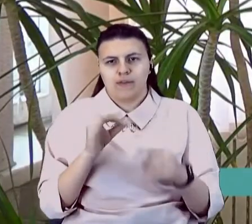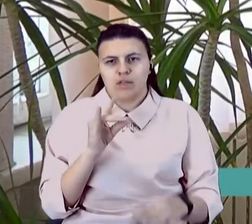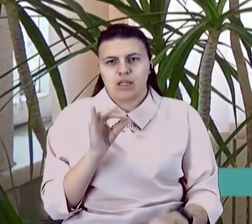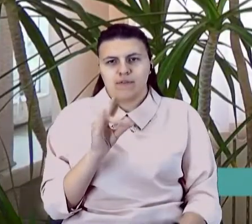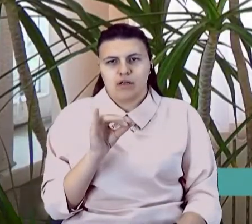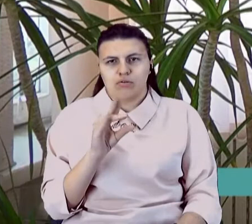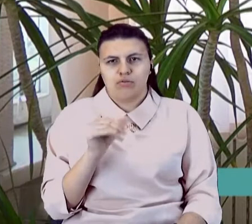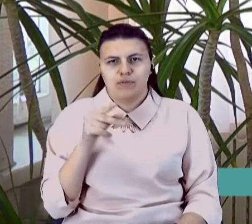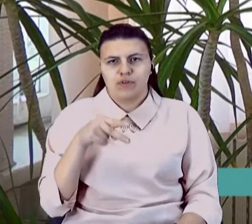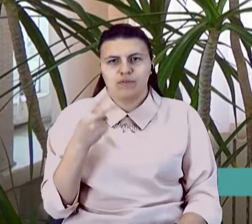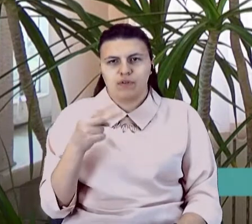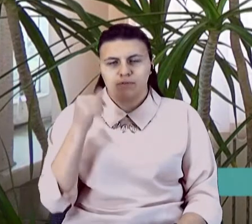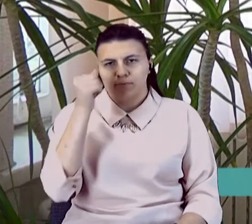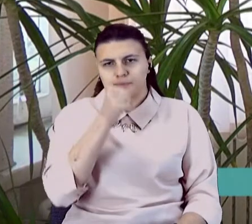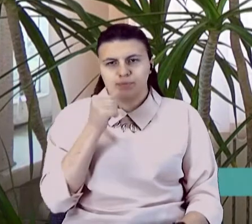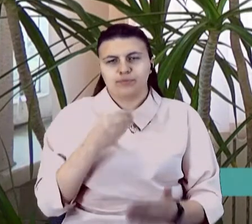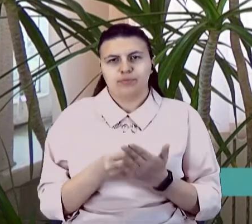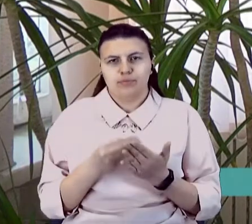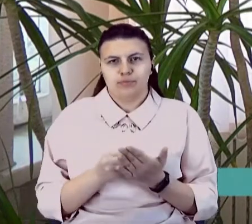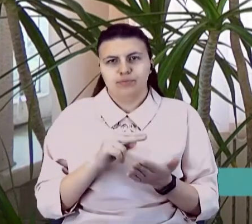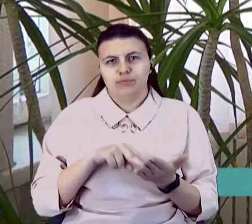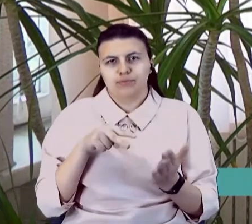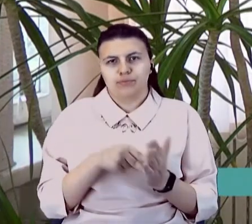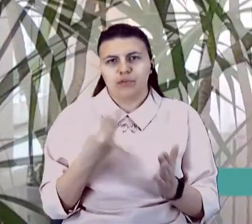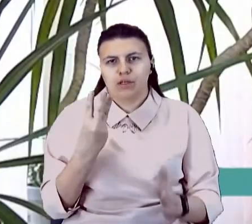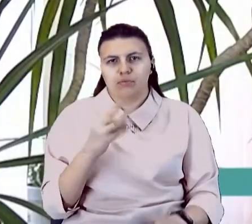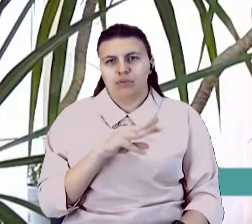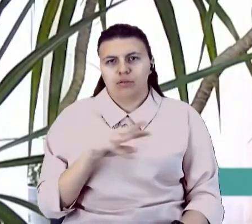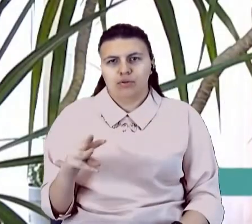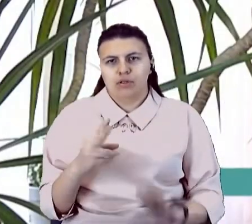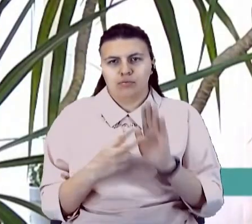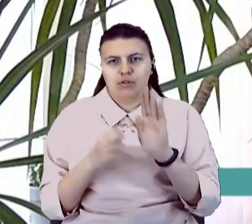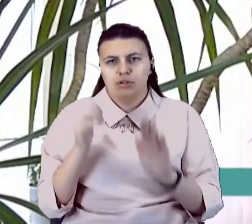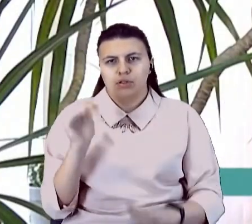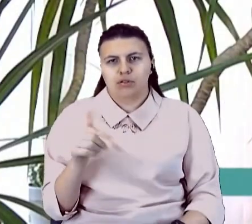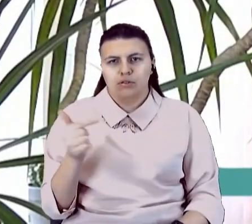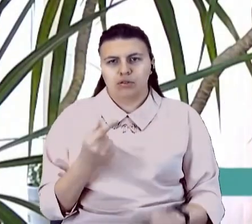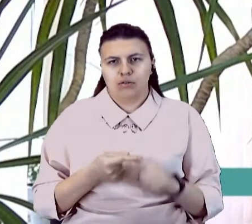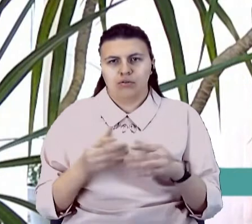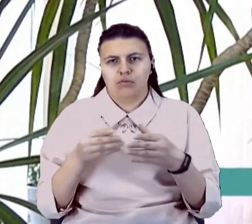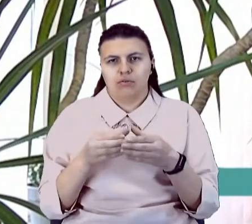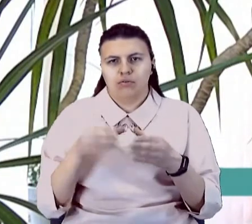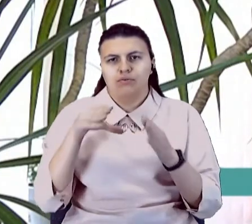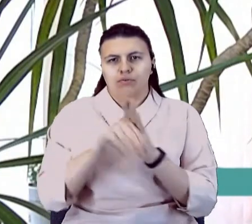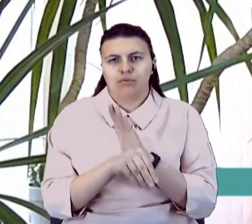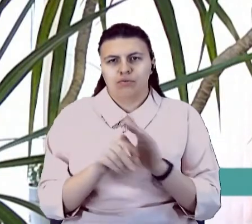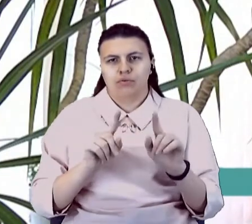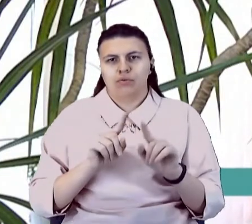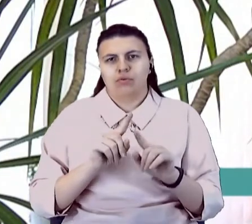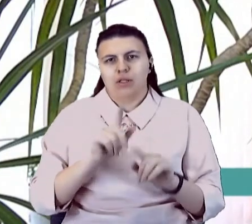рік у бюджеті передбачено 3 мільйони 700 тисяч гривень. До цієї категорії також належать і особи з інвалідністю,